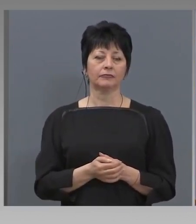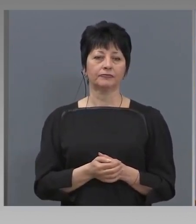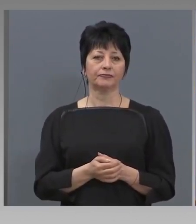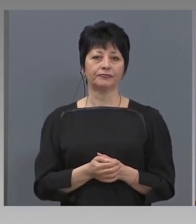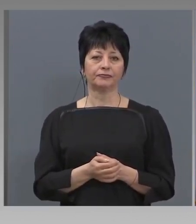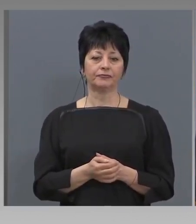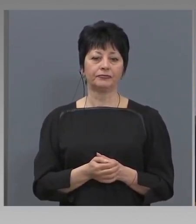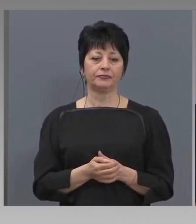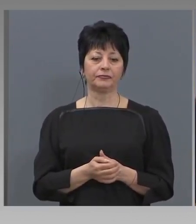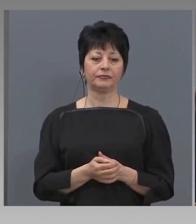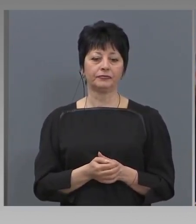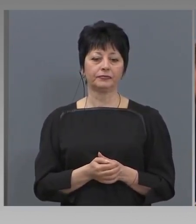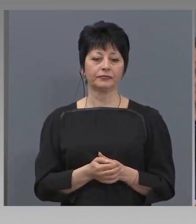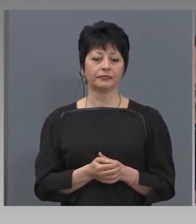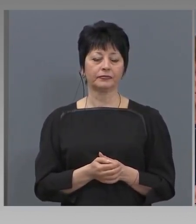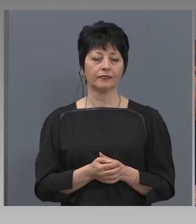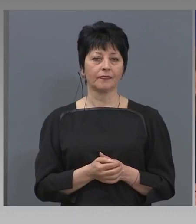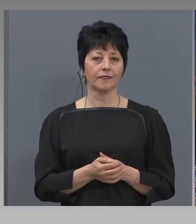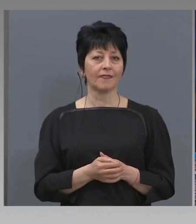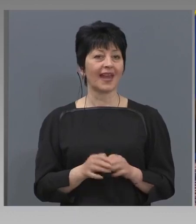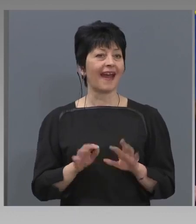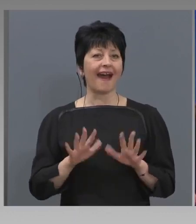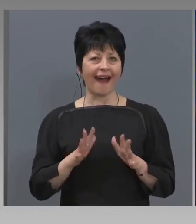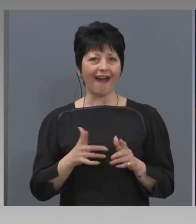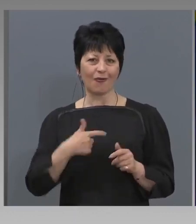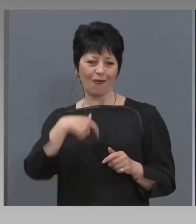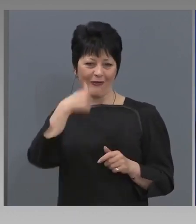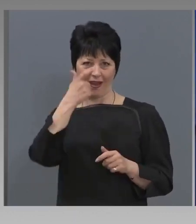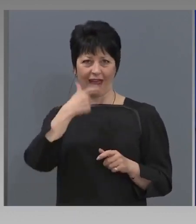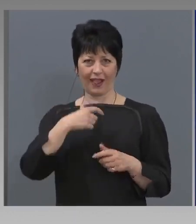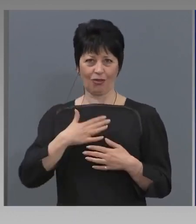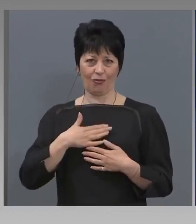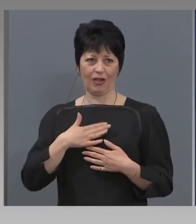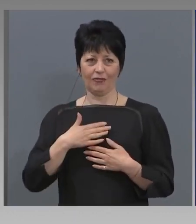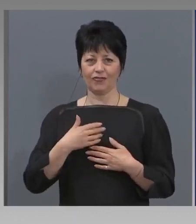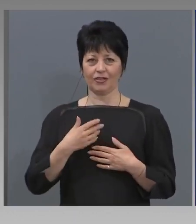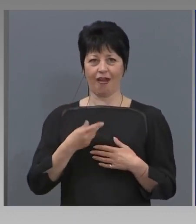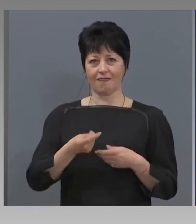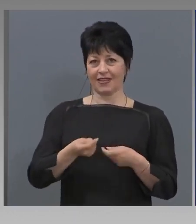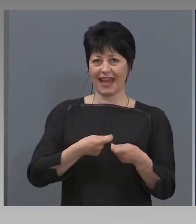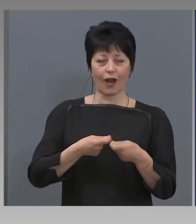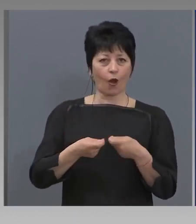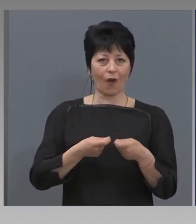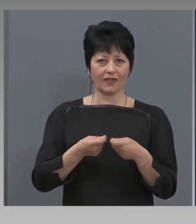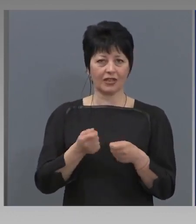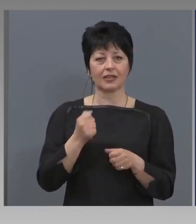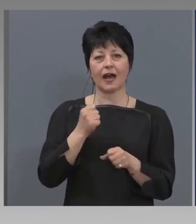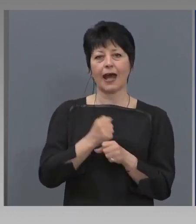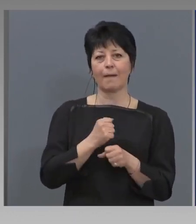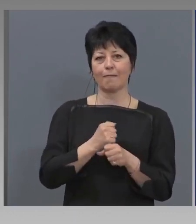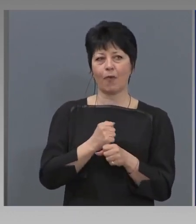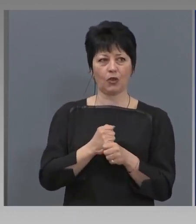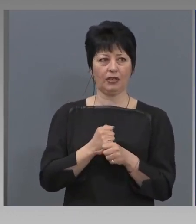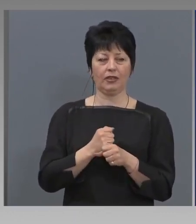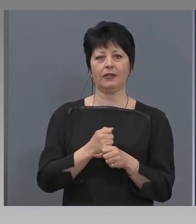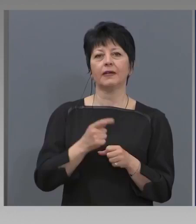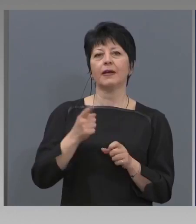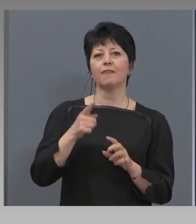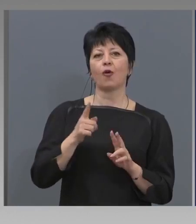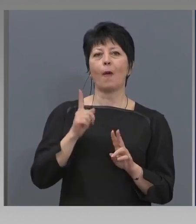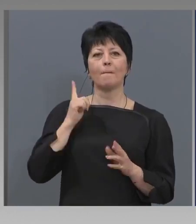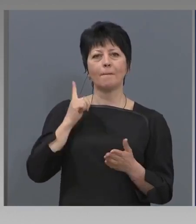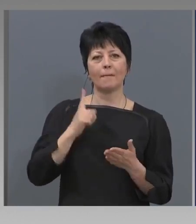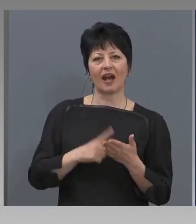Ако едноличният търговец работи по трудово правоотношение при търговеца